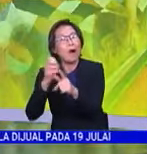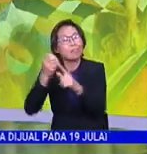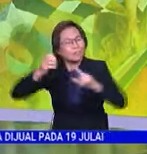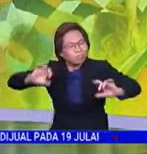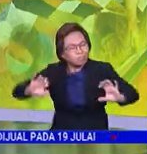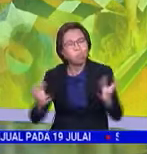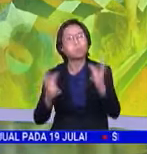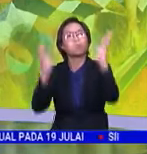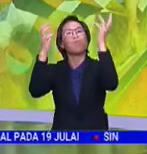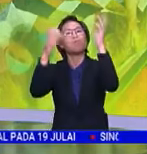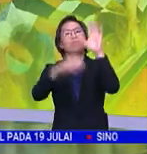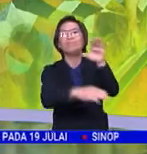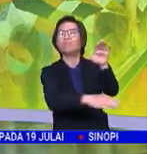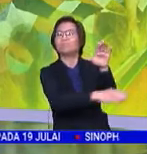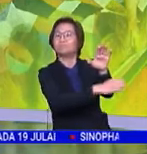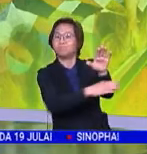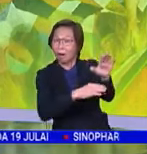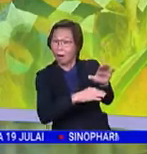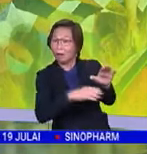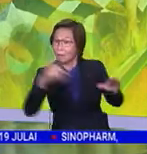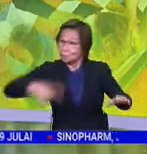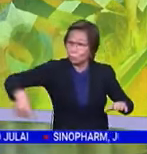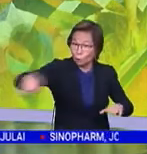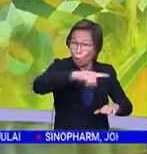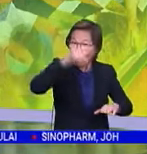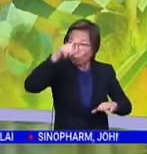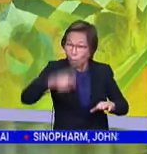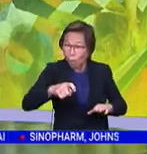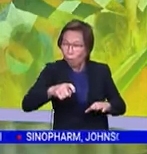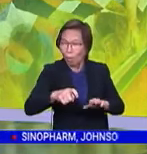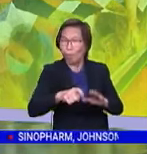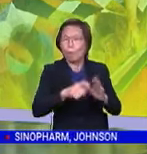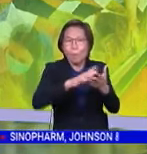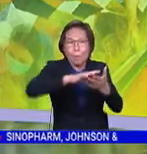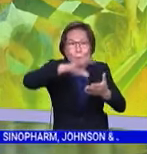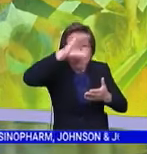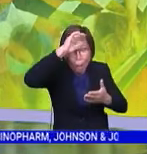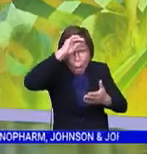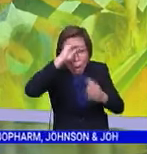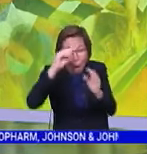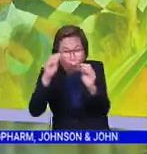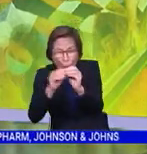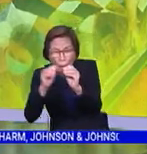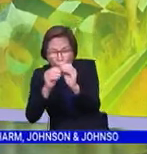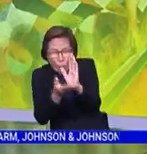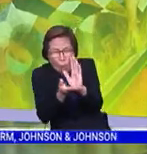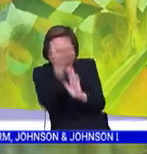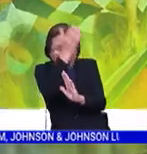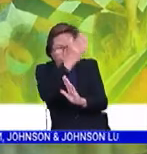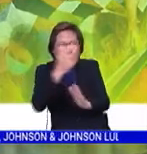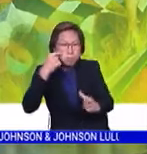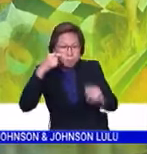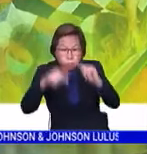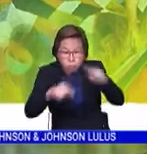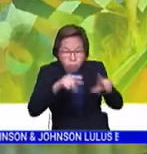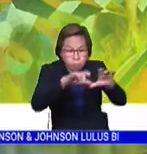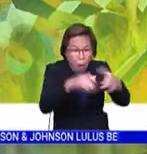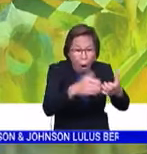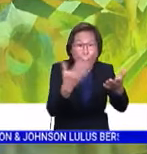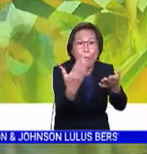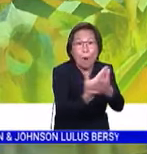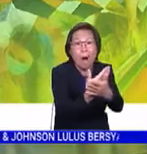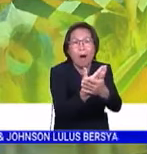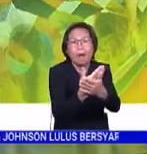menyambut perayaan. Tegas beliau, orang ramai perlu mengambil iktibar peningkatan kes dan pengesanan kluster baharu